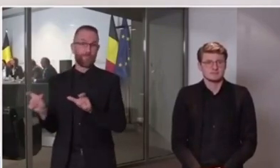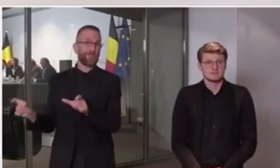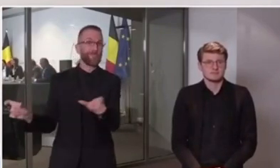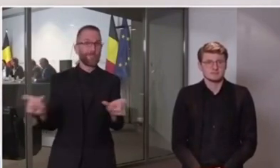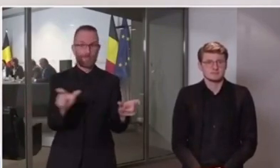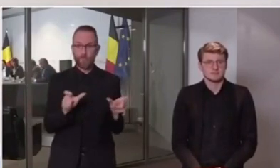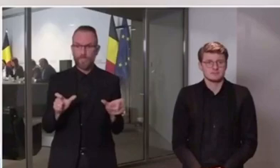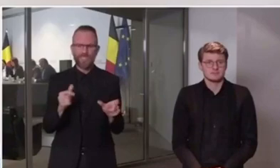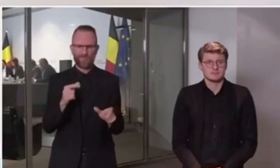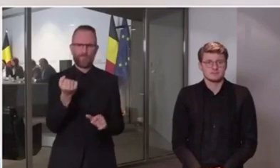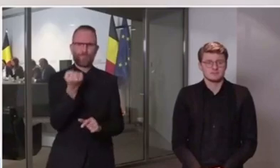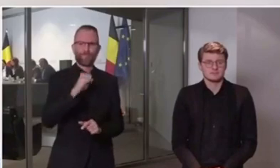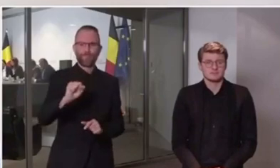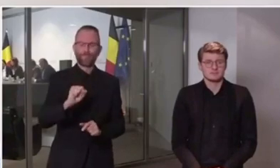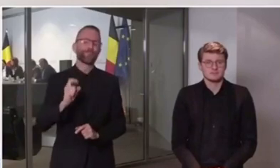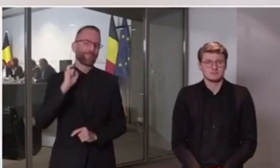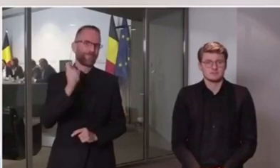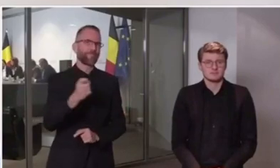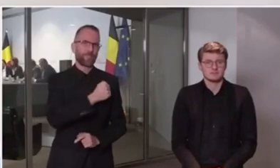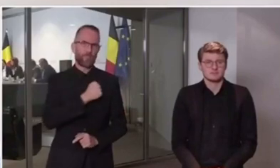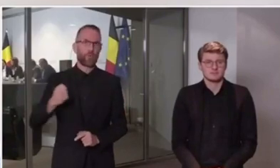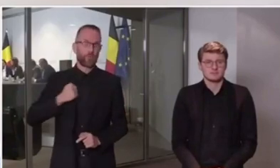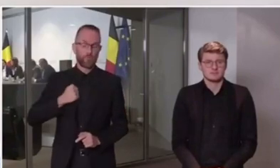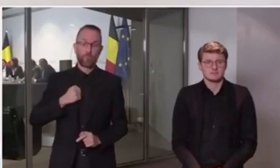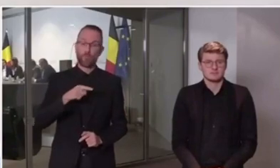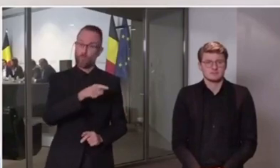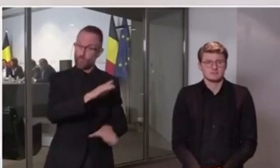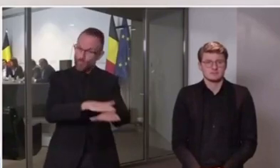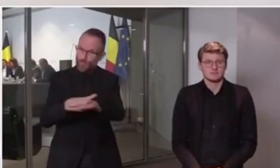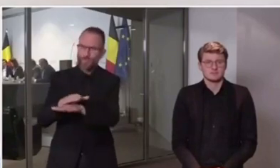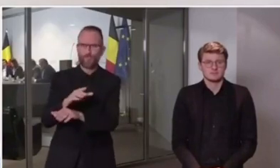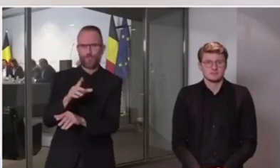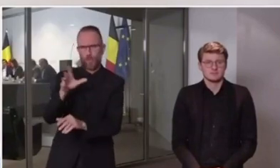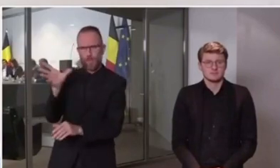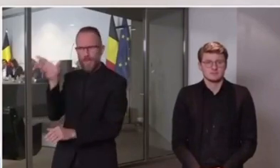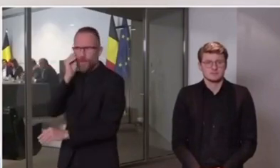agents sont là pour vous protéger et ils méritent le respect.